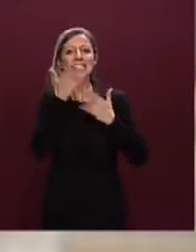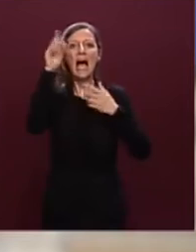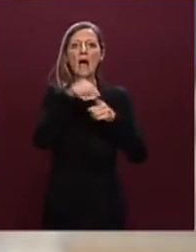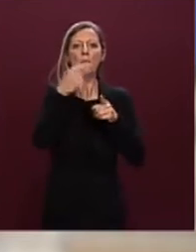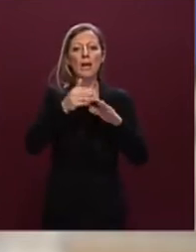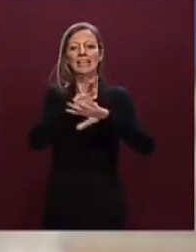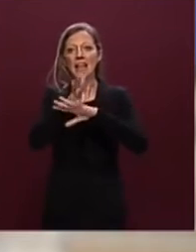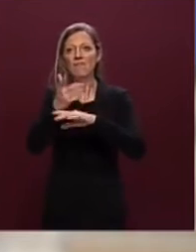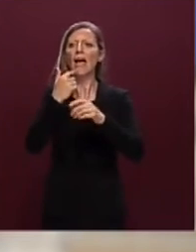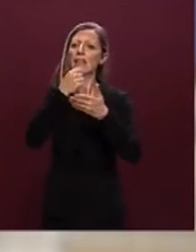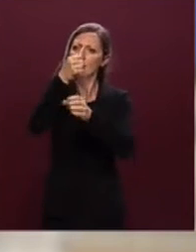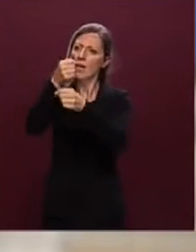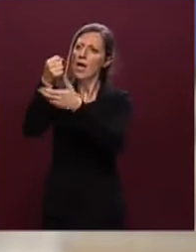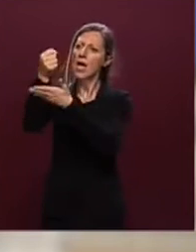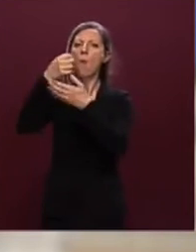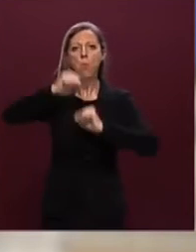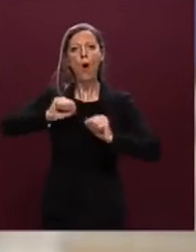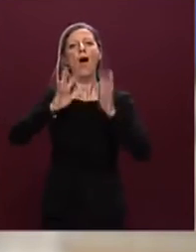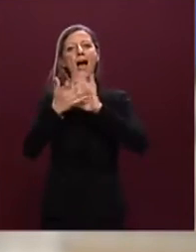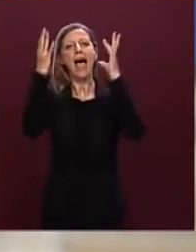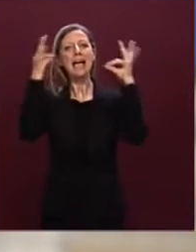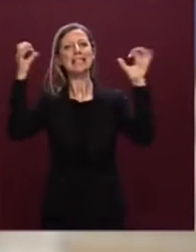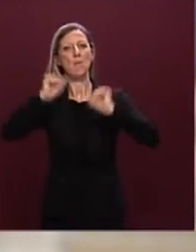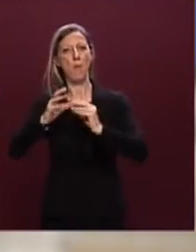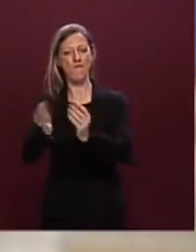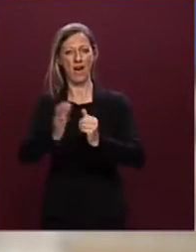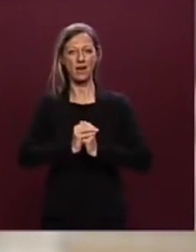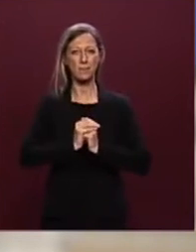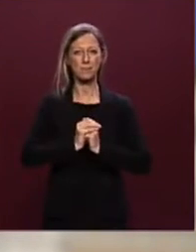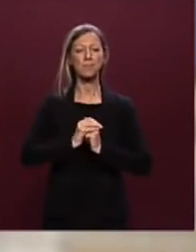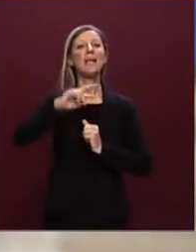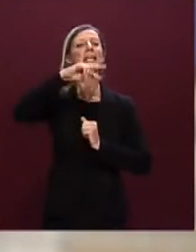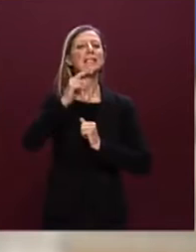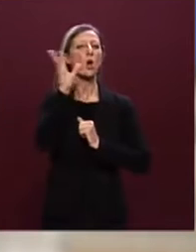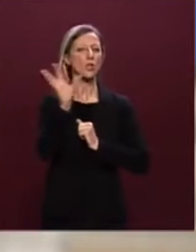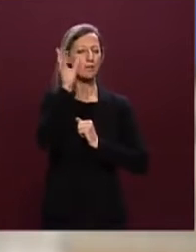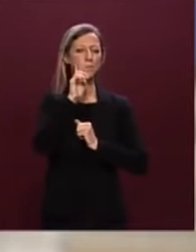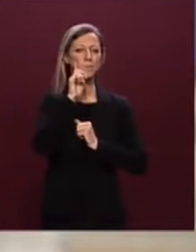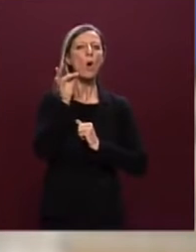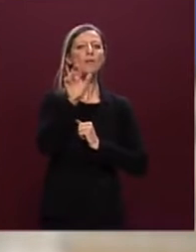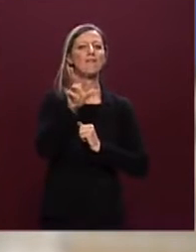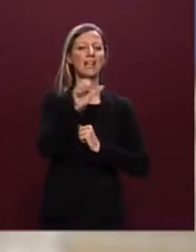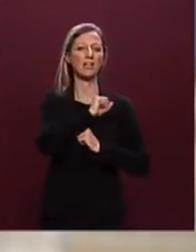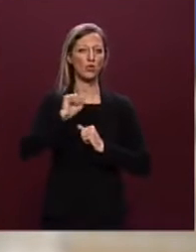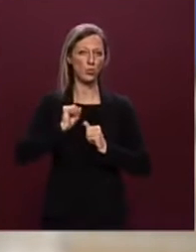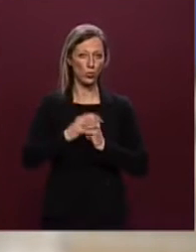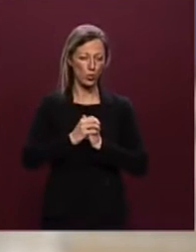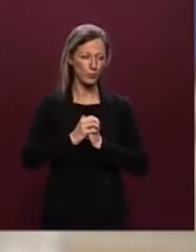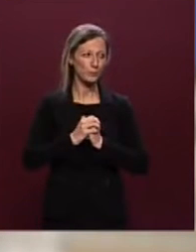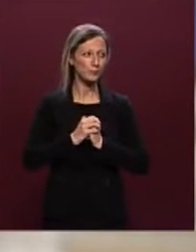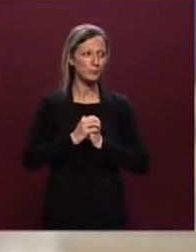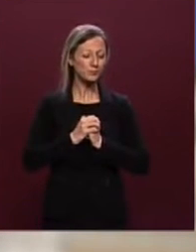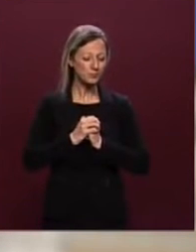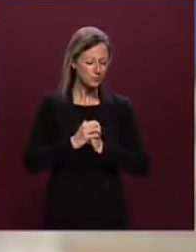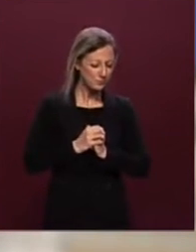interventi e quindi poter realizzare gli asili faccio un secondo esempio sempre con gli obiettivi del 30 di giugno che è quello collegato